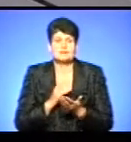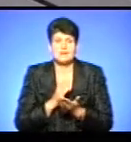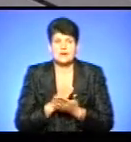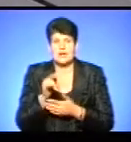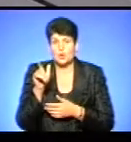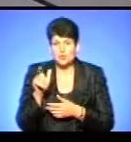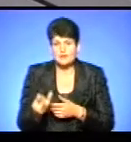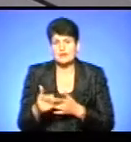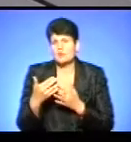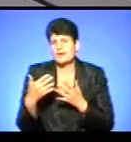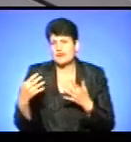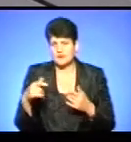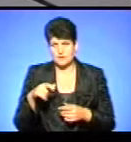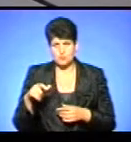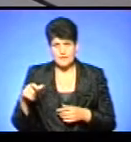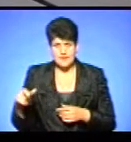людина, або навіть пару людей,